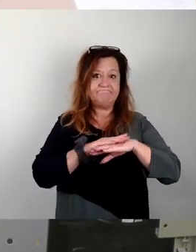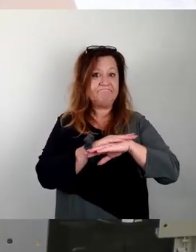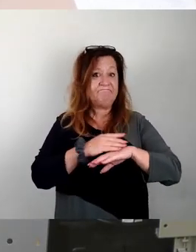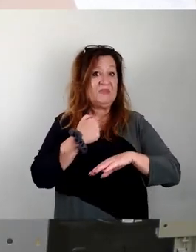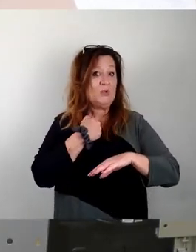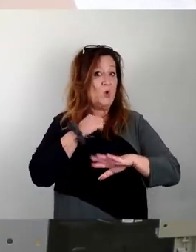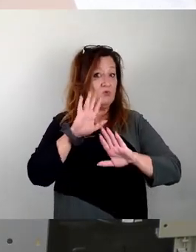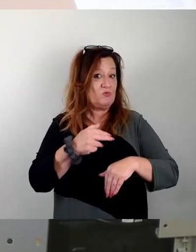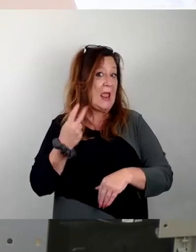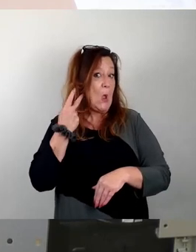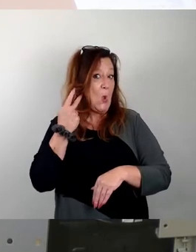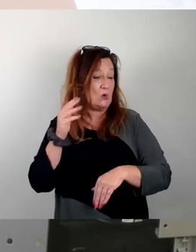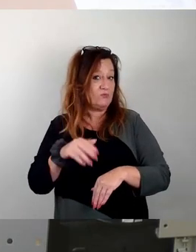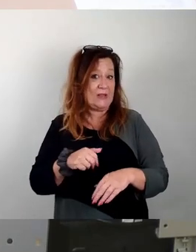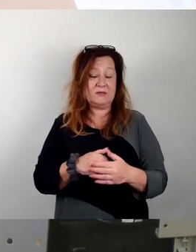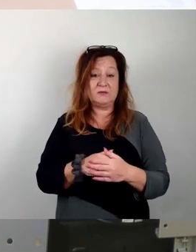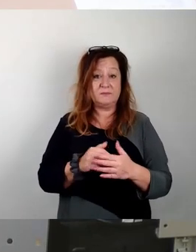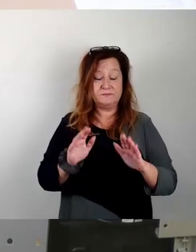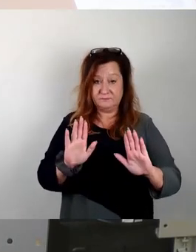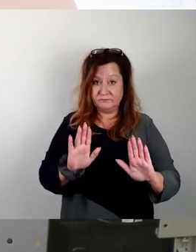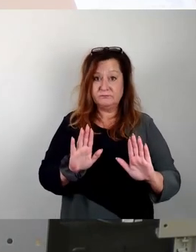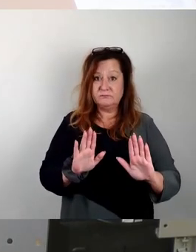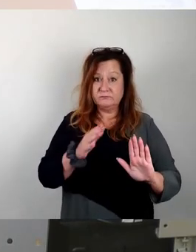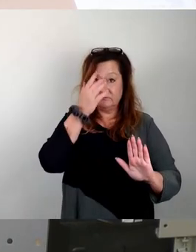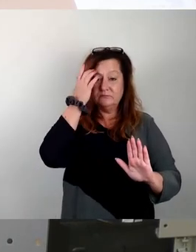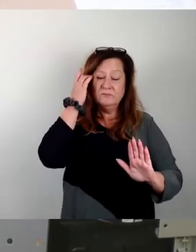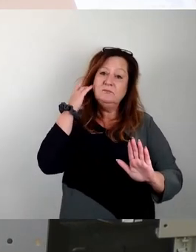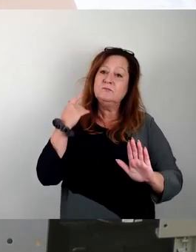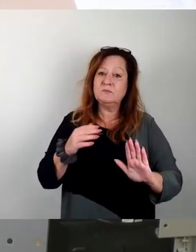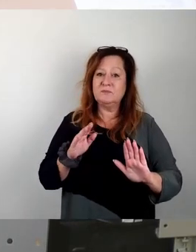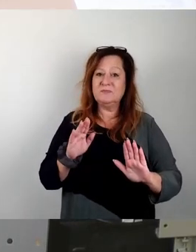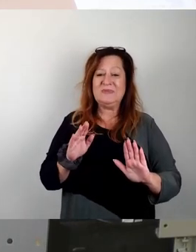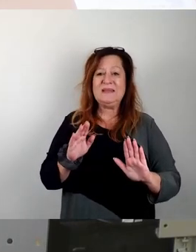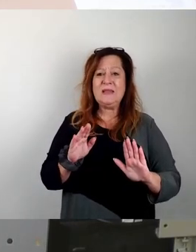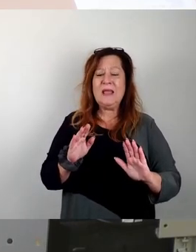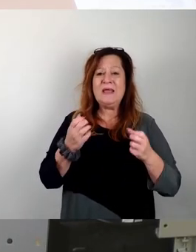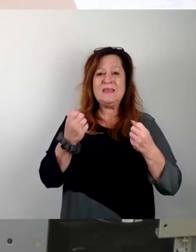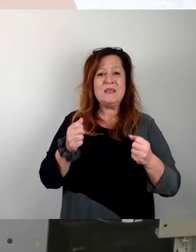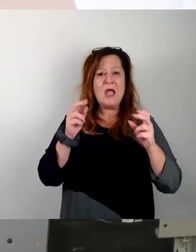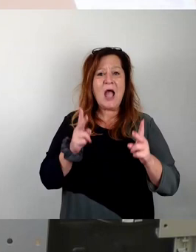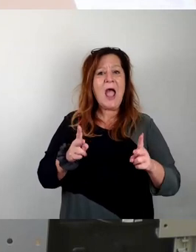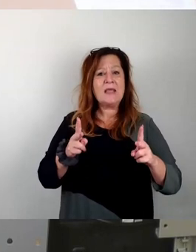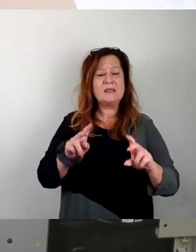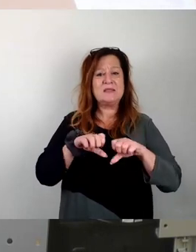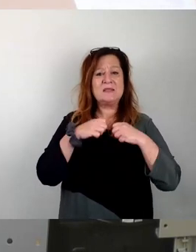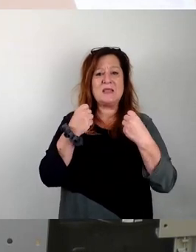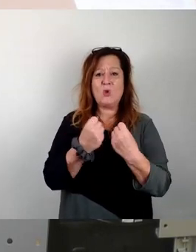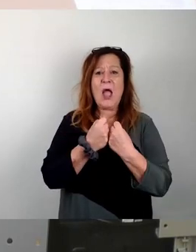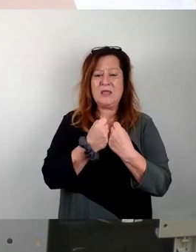Anwohner berichten, dass sie sich infolge einer veränderten Sicherheitslage genötigt sehen, längere Wege